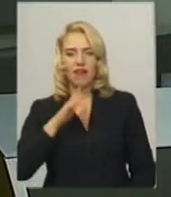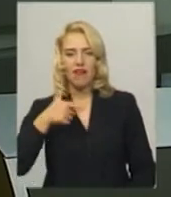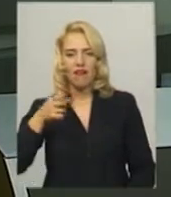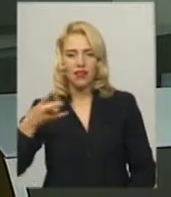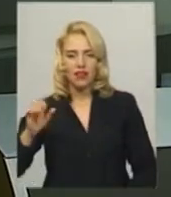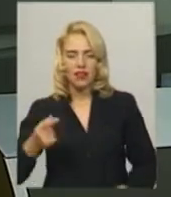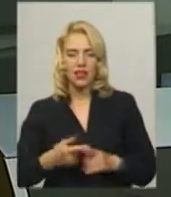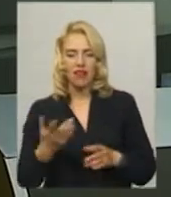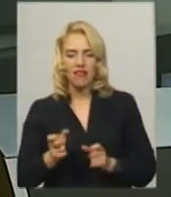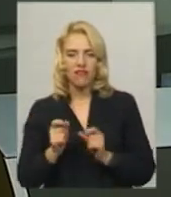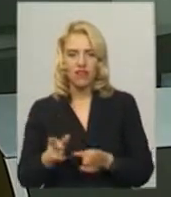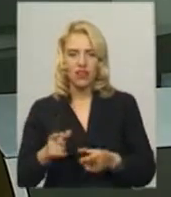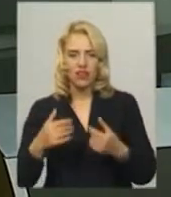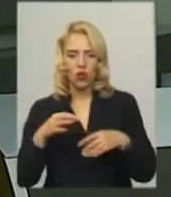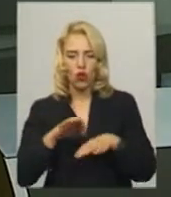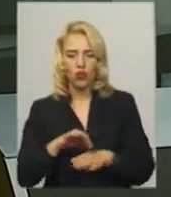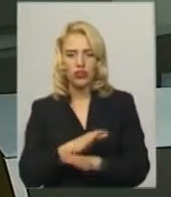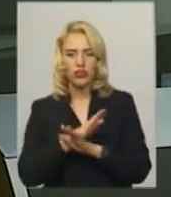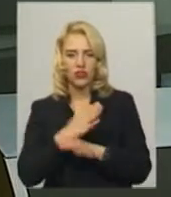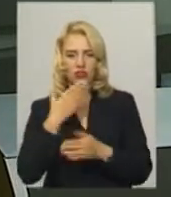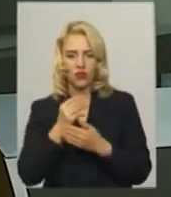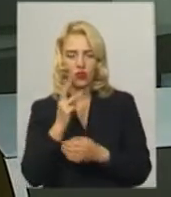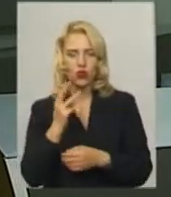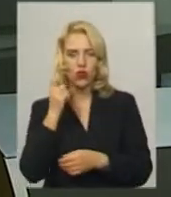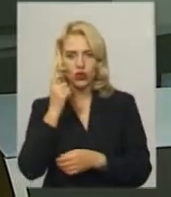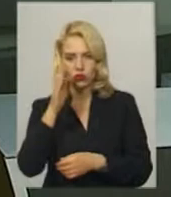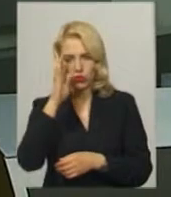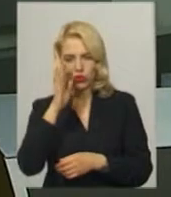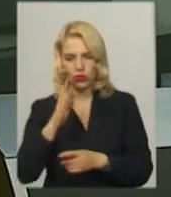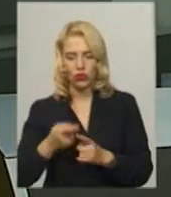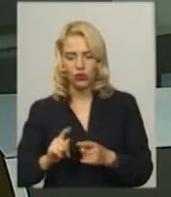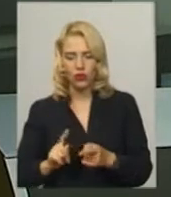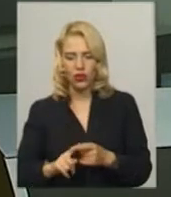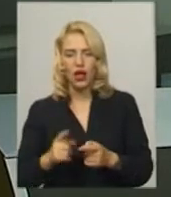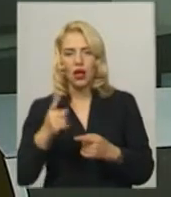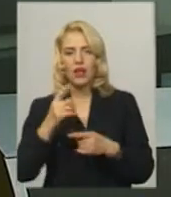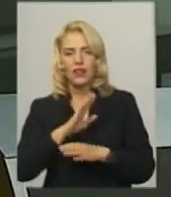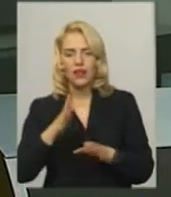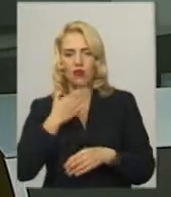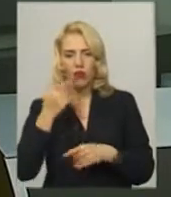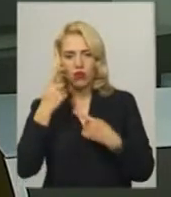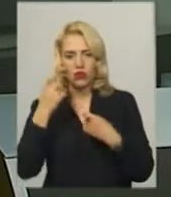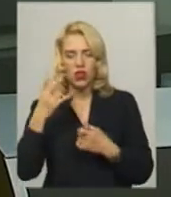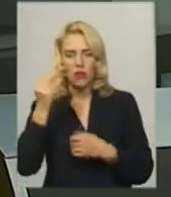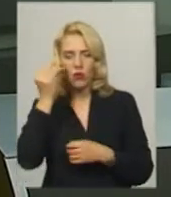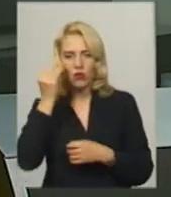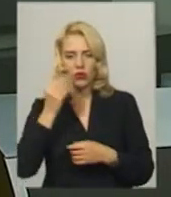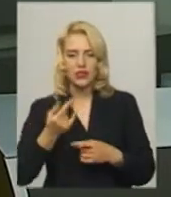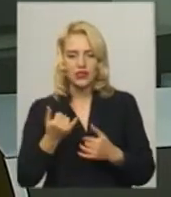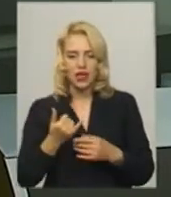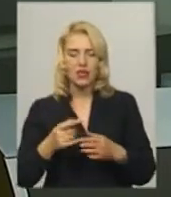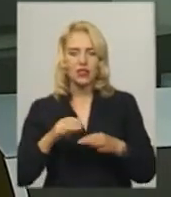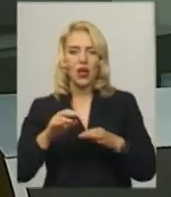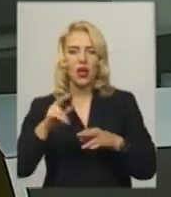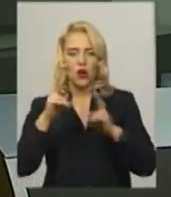призначили ряд досудових експертиз та поки не оголосили її про підозру в чиненні злочину. У Чернівецькій області розслідують кримінальне